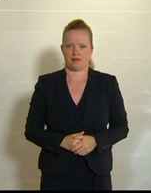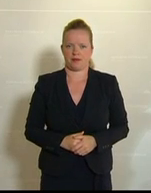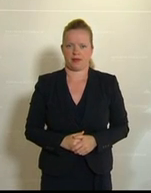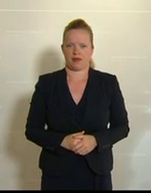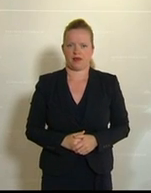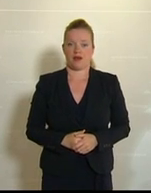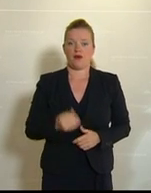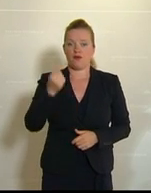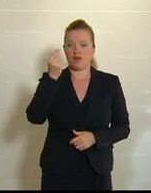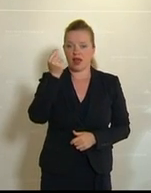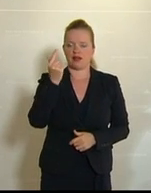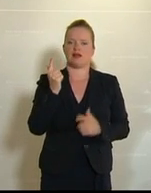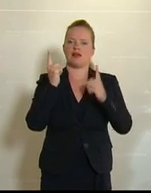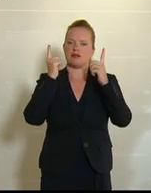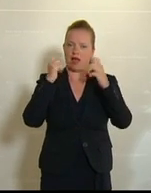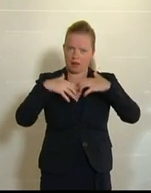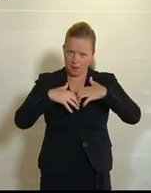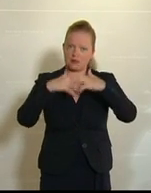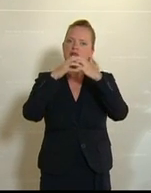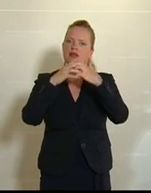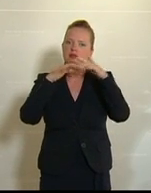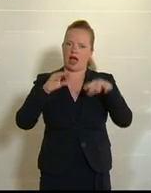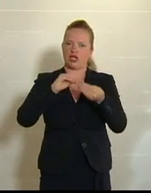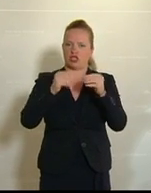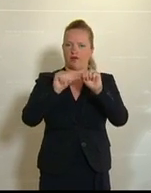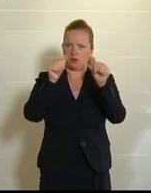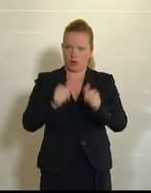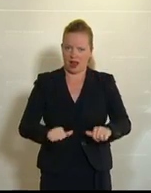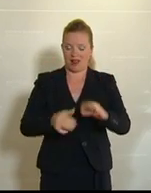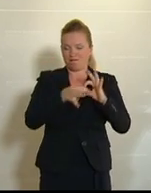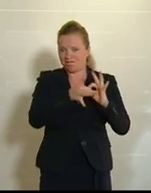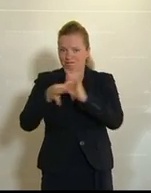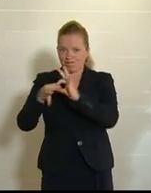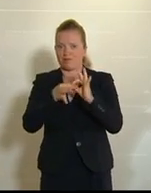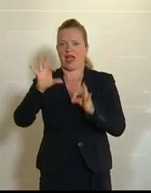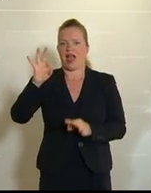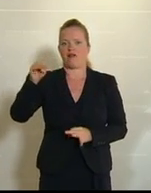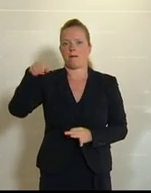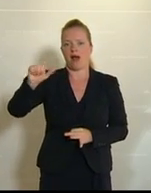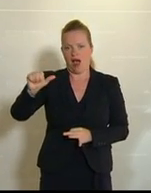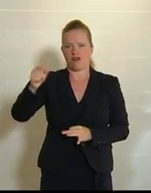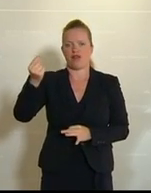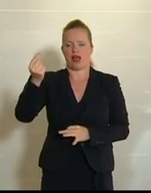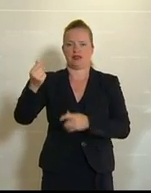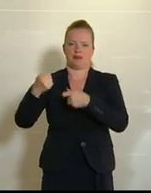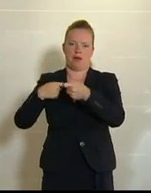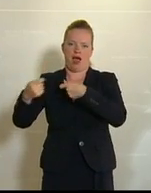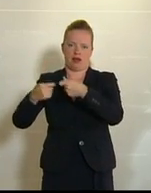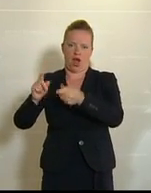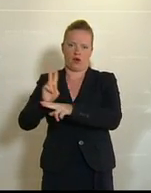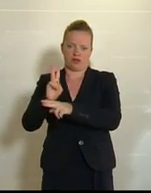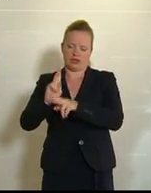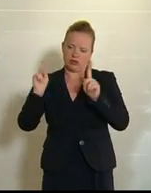Finanzstartups sollen ihre Geschäftsmodelle auf diese Art in enger Zusammenarbeit mit der Finanzmarktaufsicht entwickeln und dadurch